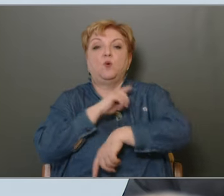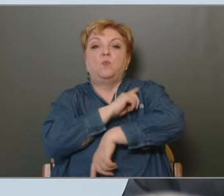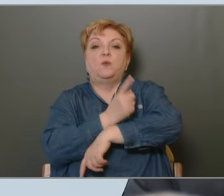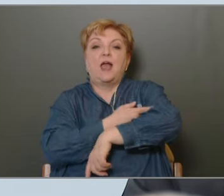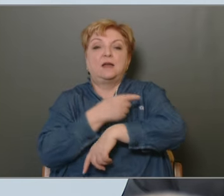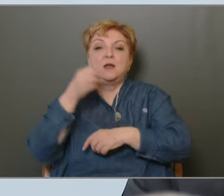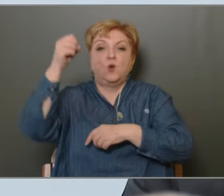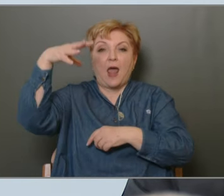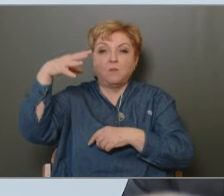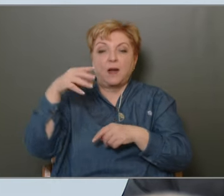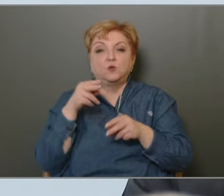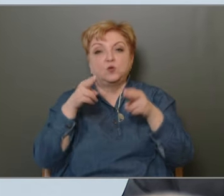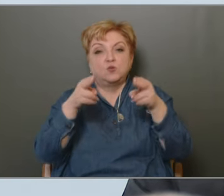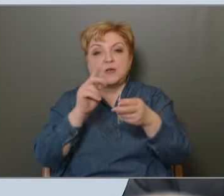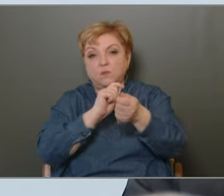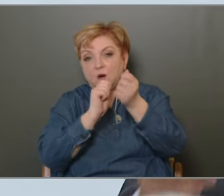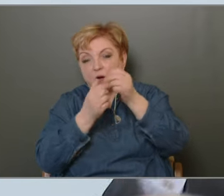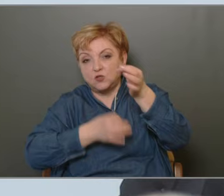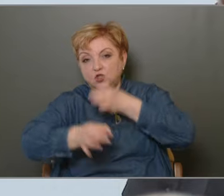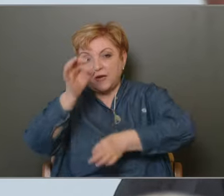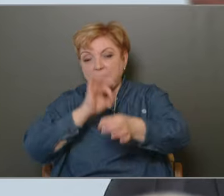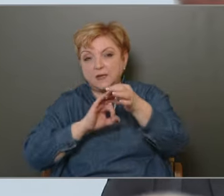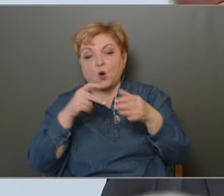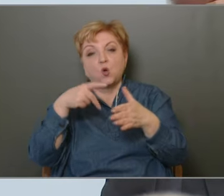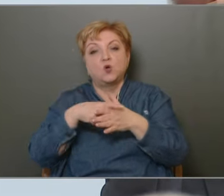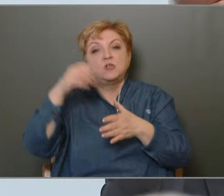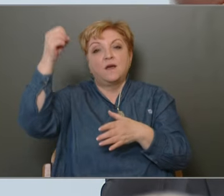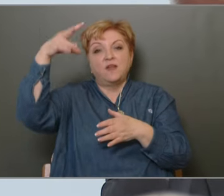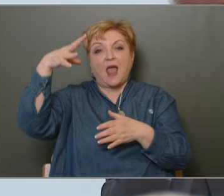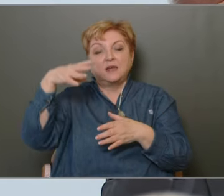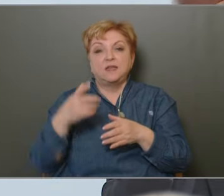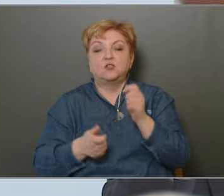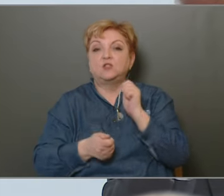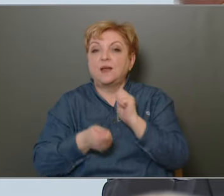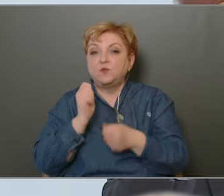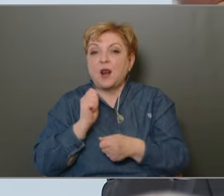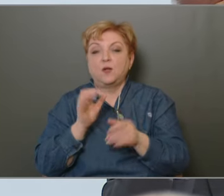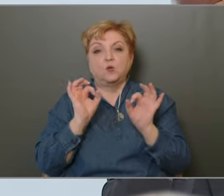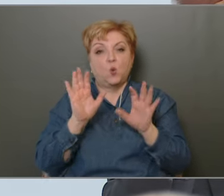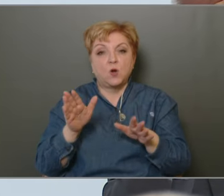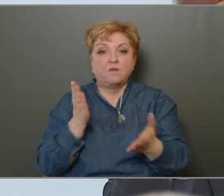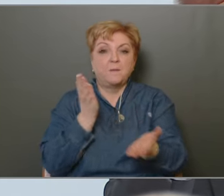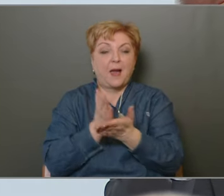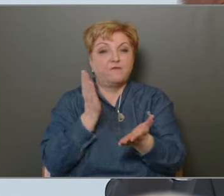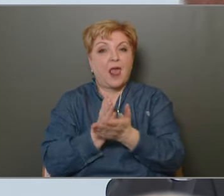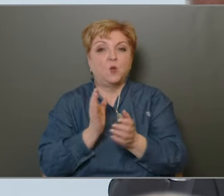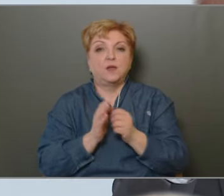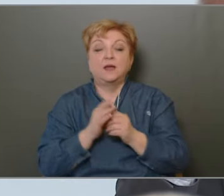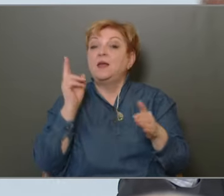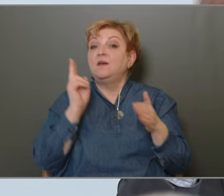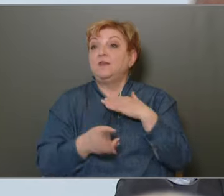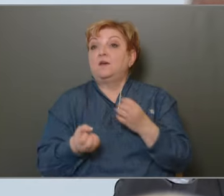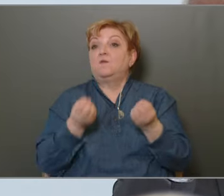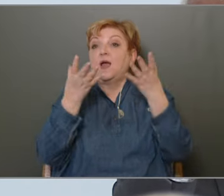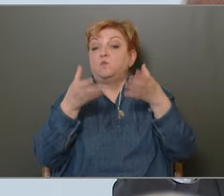lámpákat bizonyos olyan utcákban cserélni, ahol a közvilágítást nem találjuk teljesen jónak vagy megfelelőnek Végül